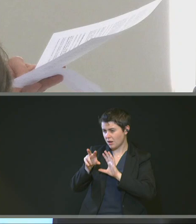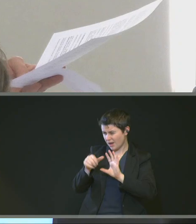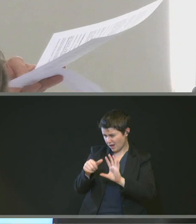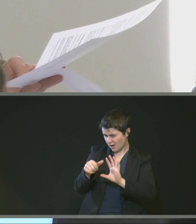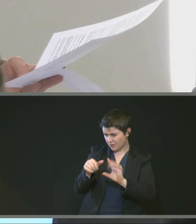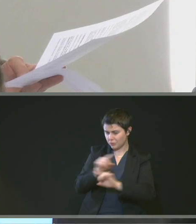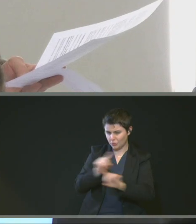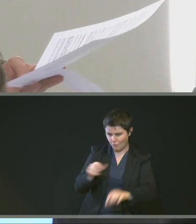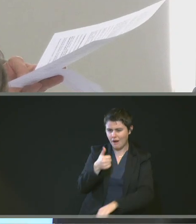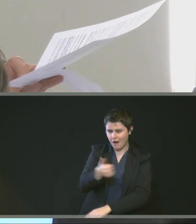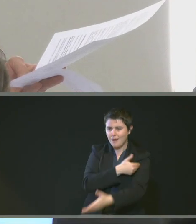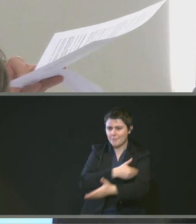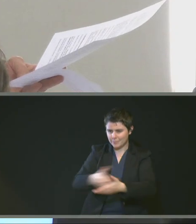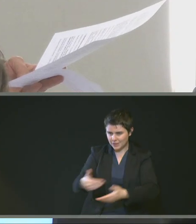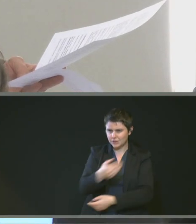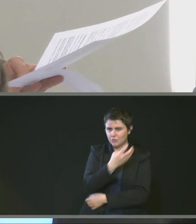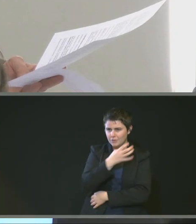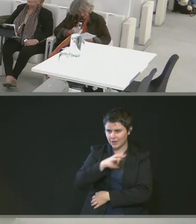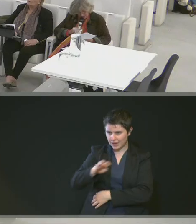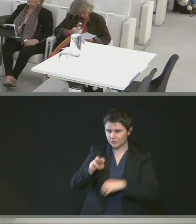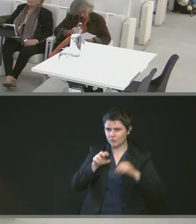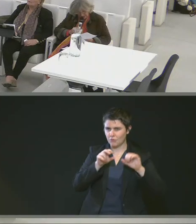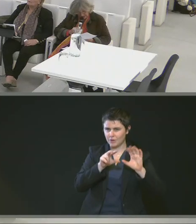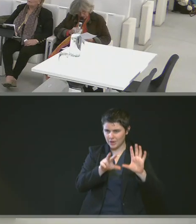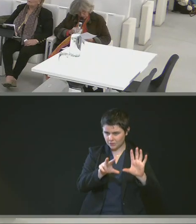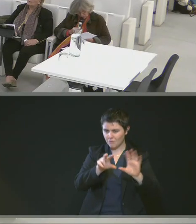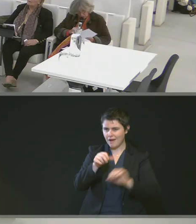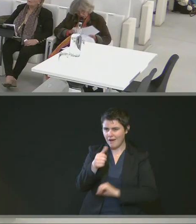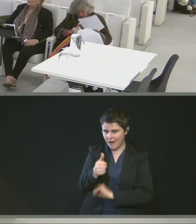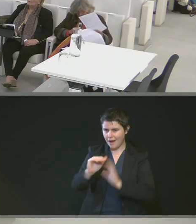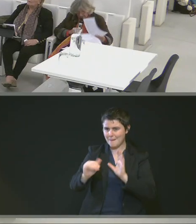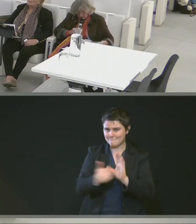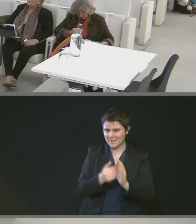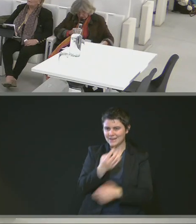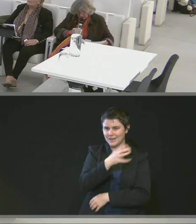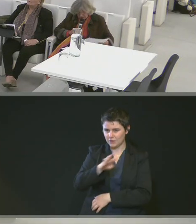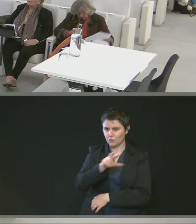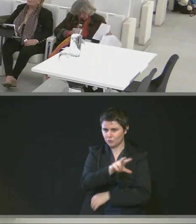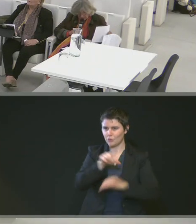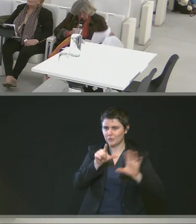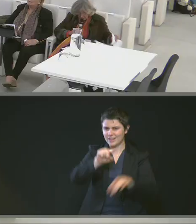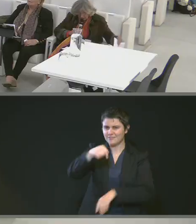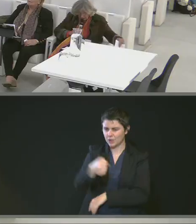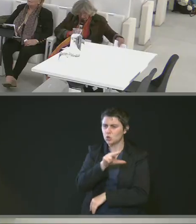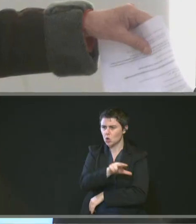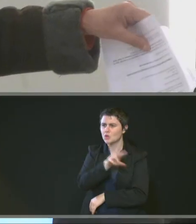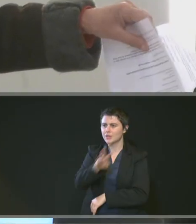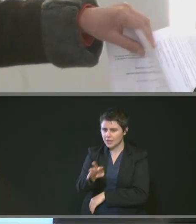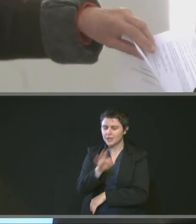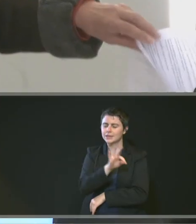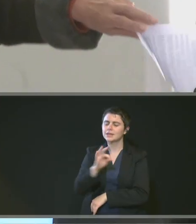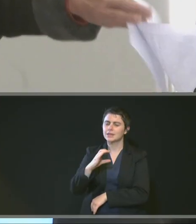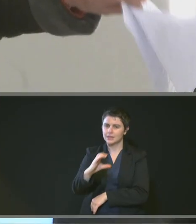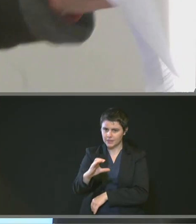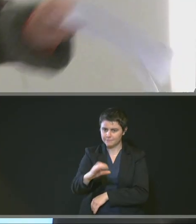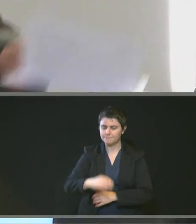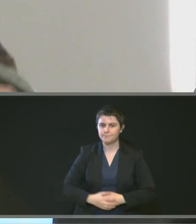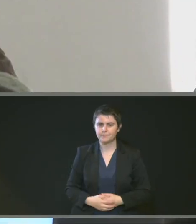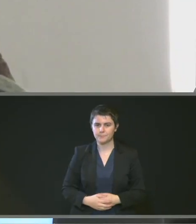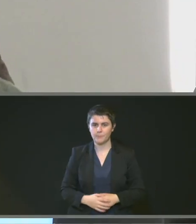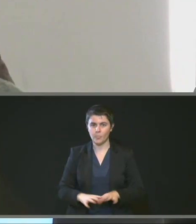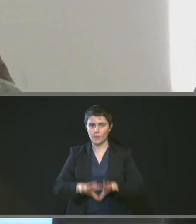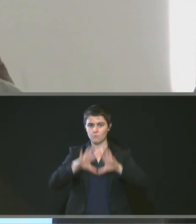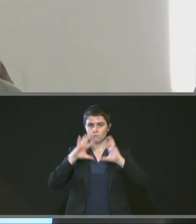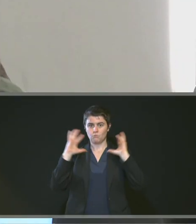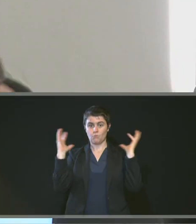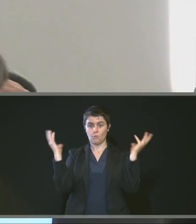TTC. Voilà tout ce que je